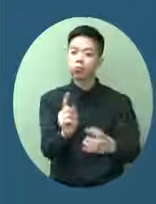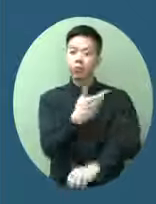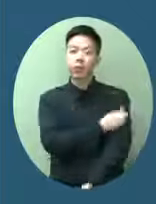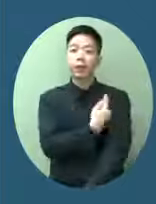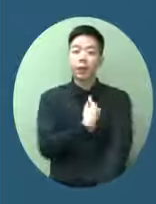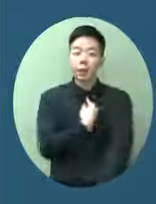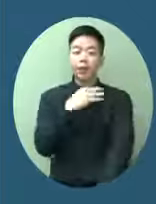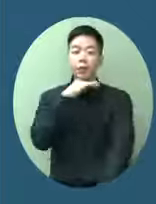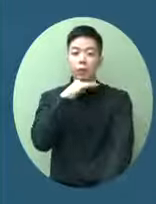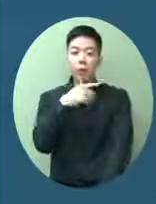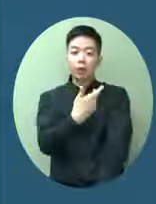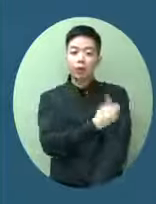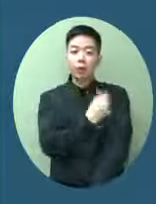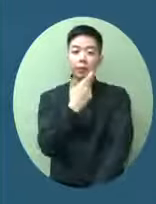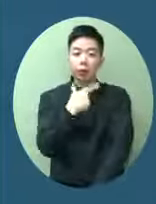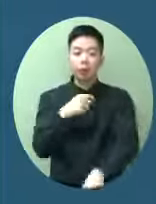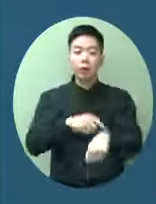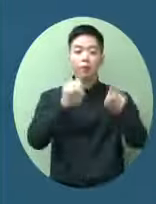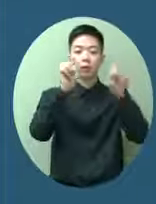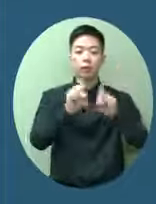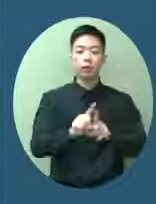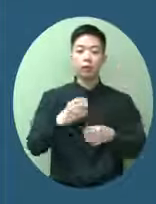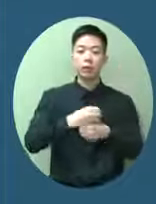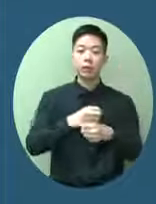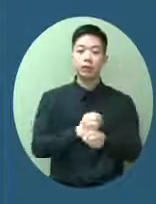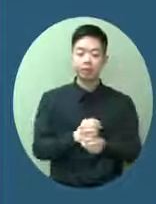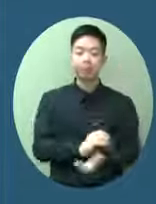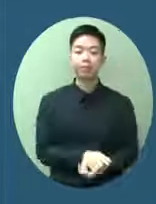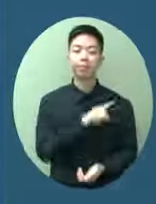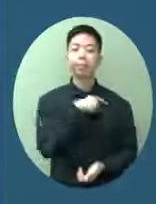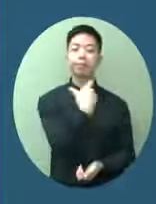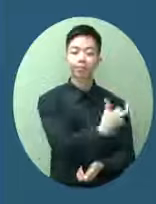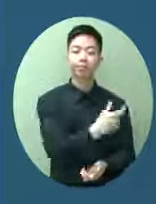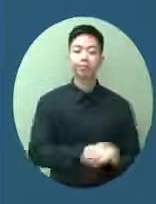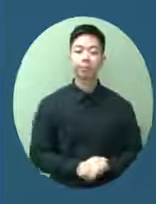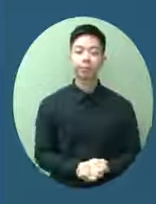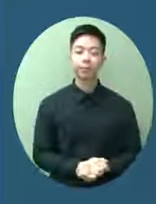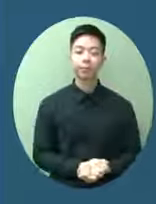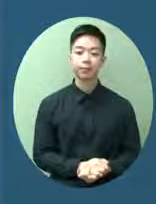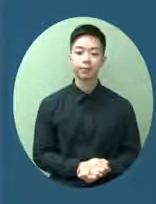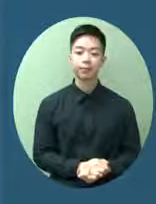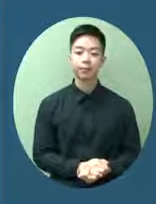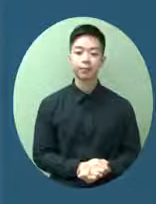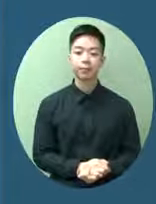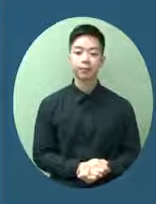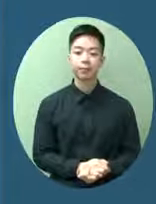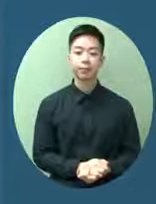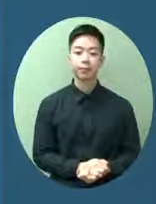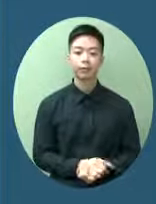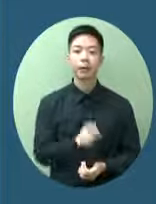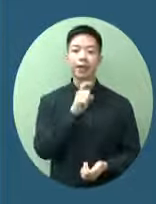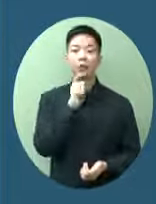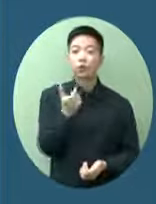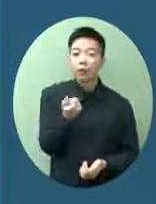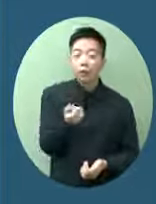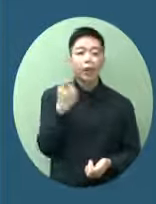需要定期來接受病毒檢測而且要自己自肺所以就有一點吹谷的